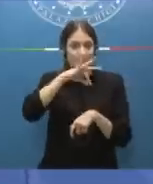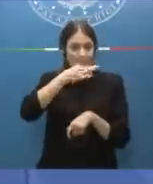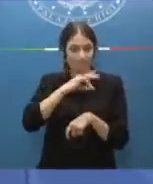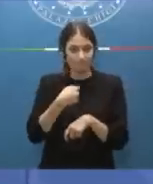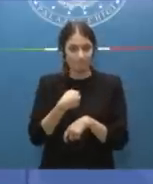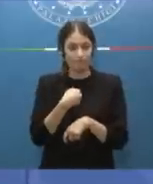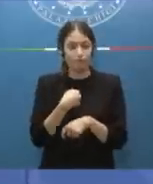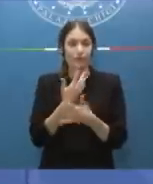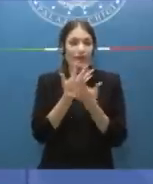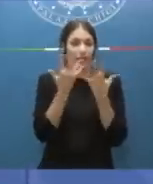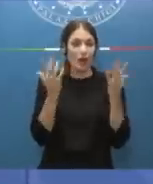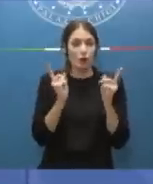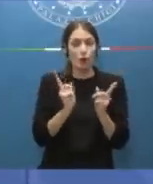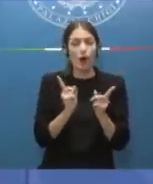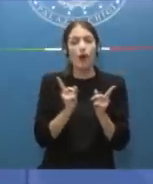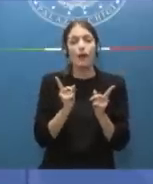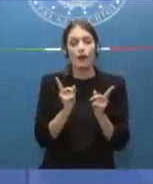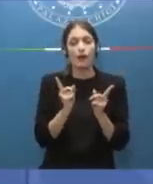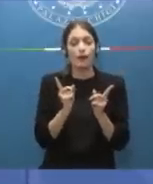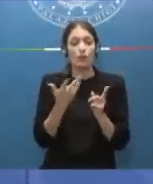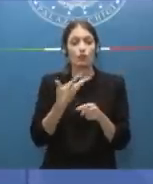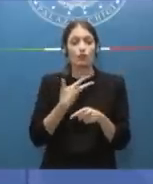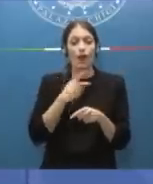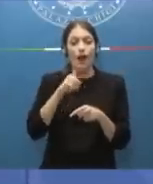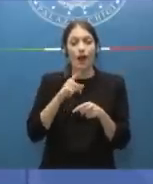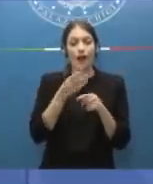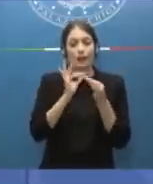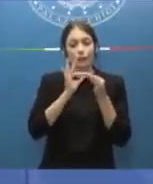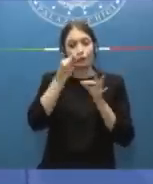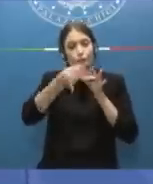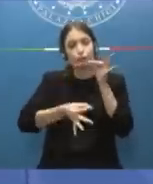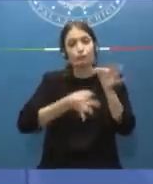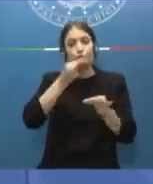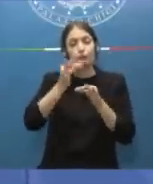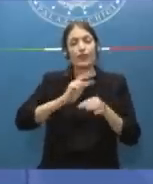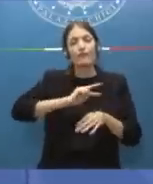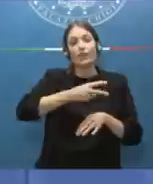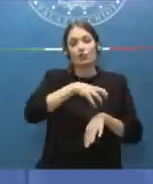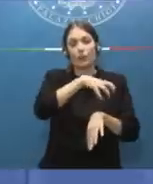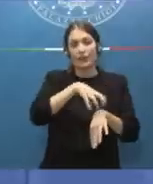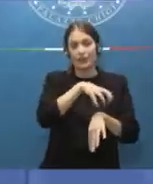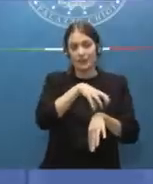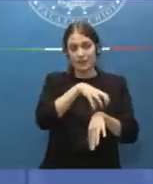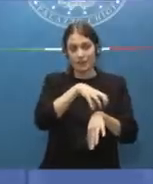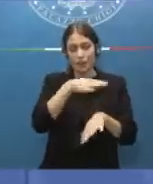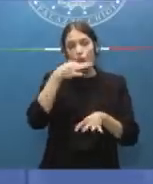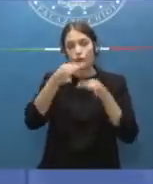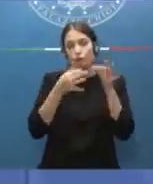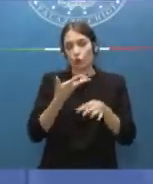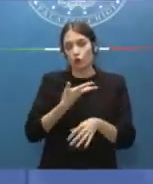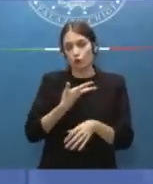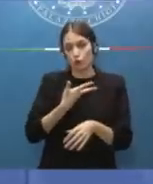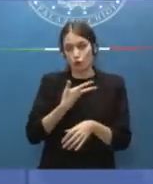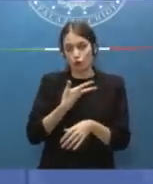ovviamente ci saranno anche le definizioni dei Vice Ministri e sarà